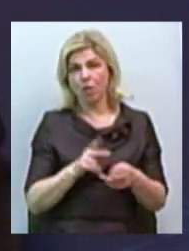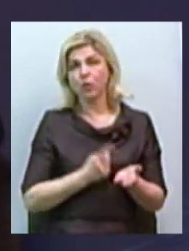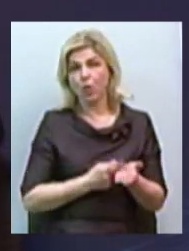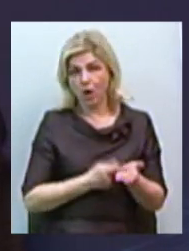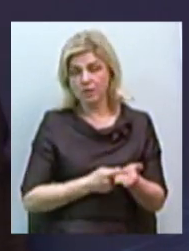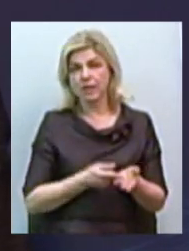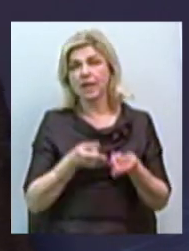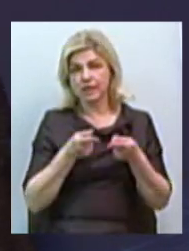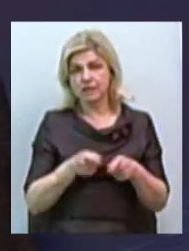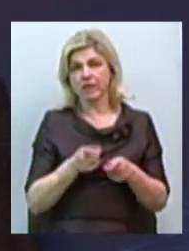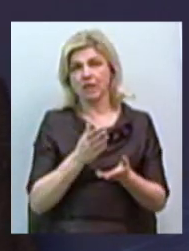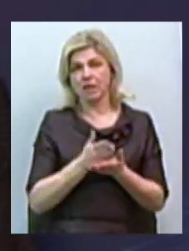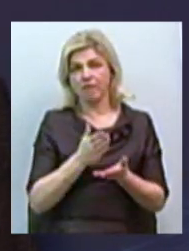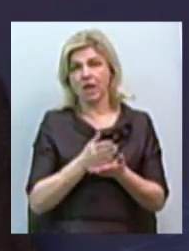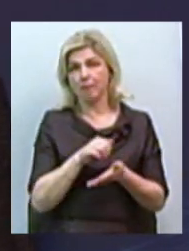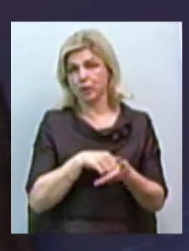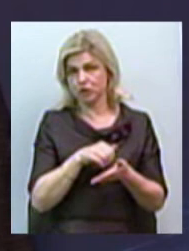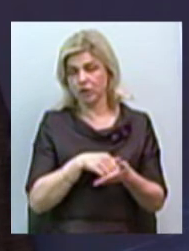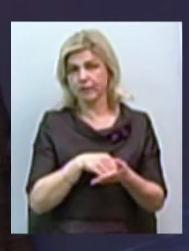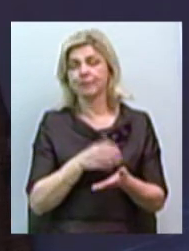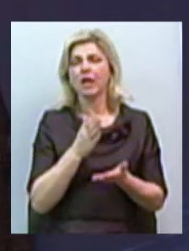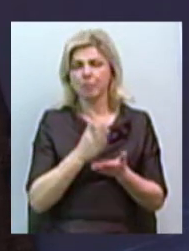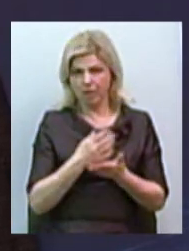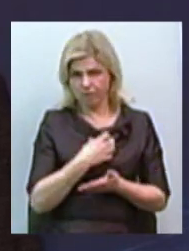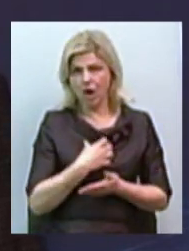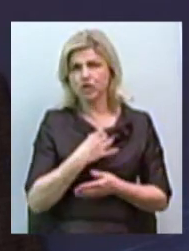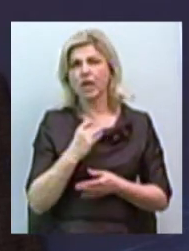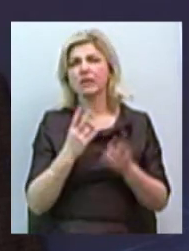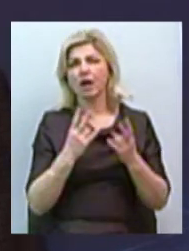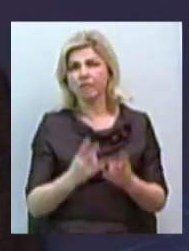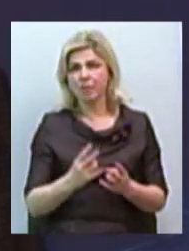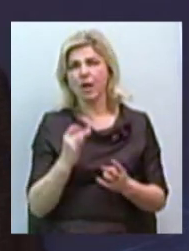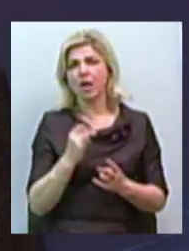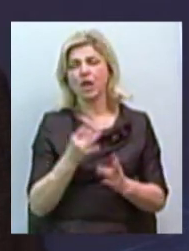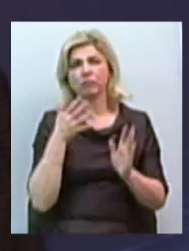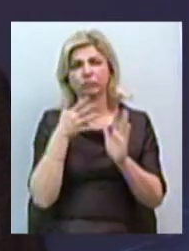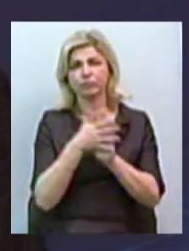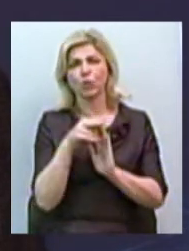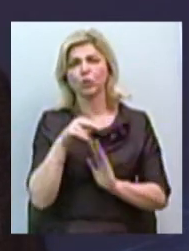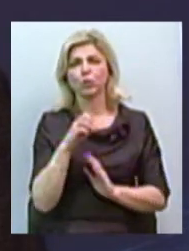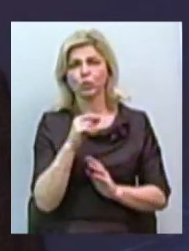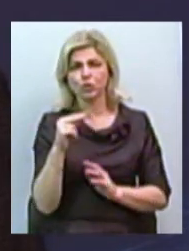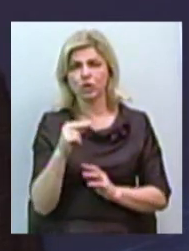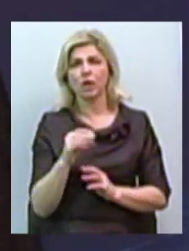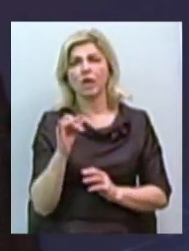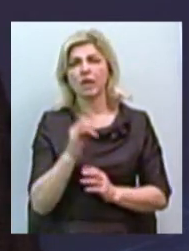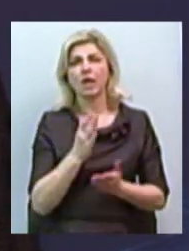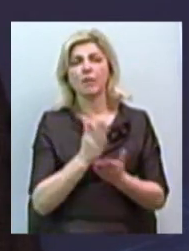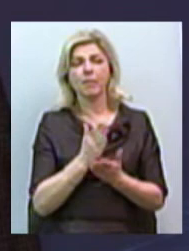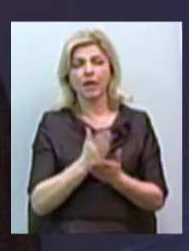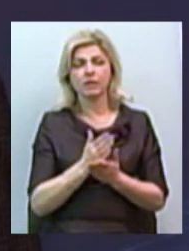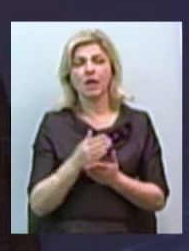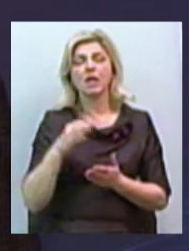є причиною, імеє значення травми, імеє значення лучового воздійства внешнє, імеє значення примінення